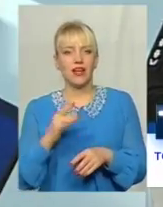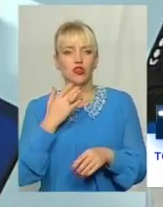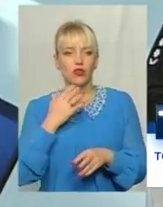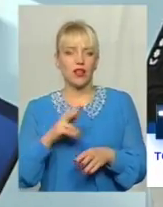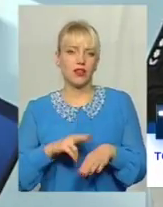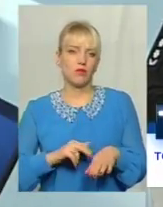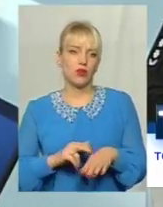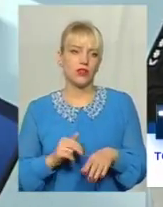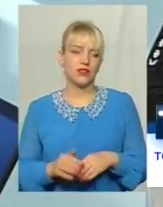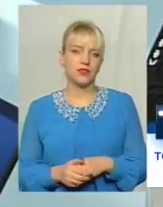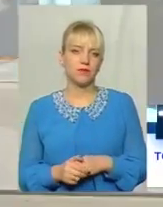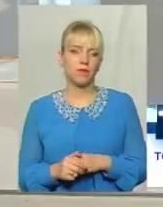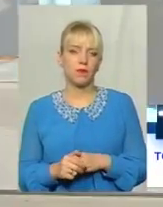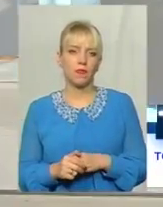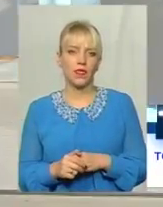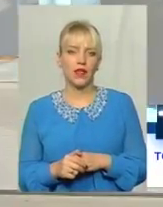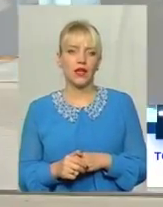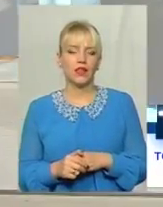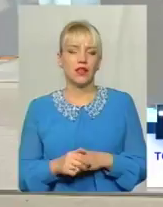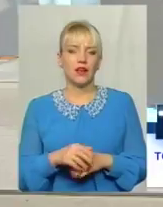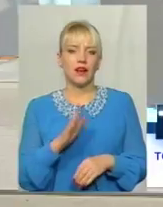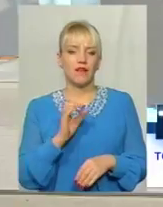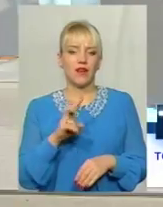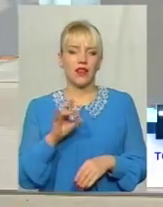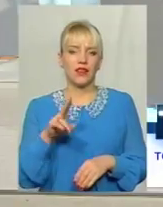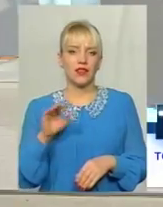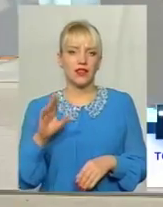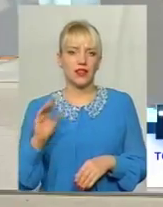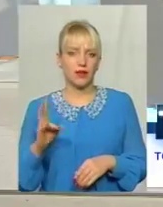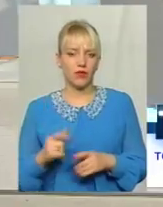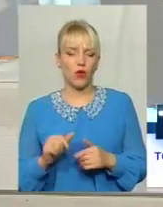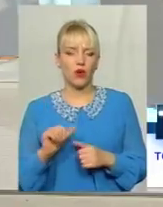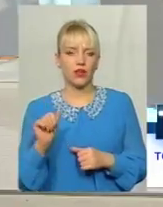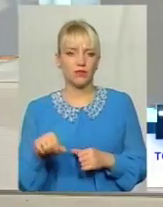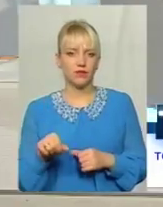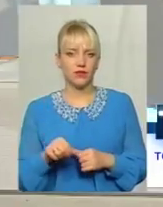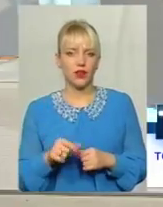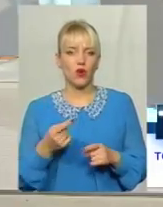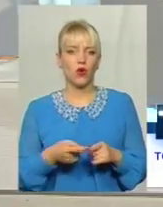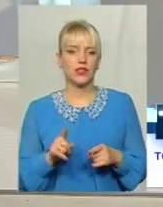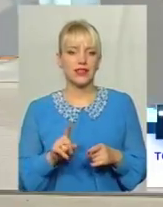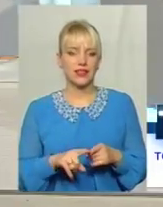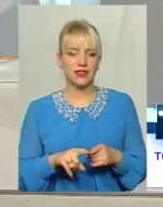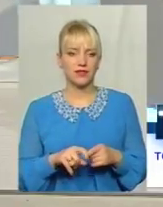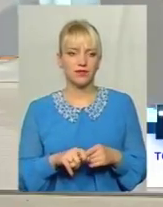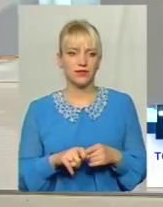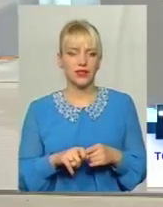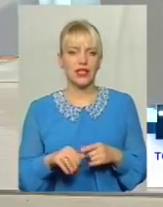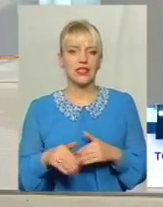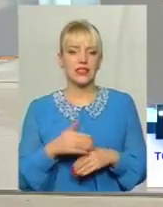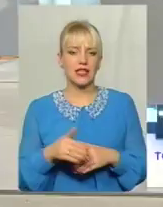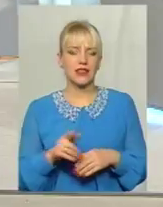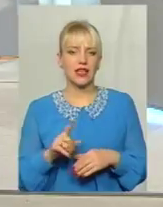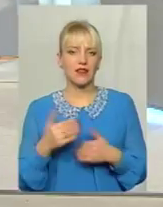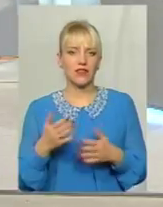неможливо технічно Скажіть, будь ласка, пане Валентине Окрім тих санкцій, про які